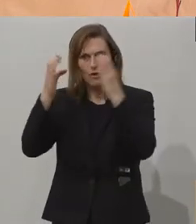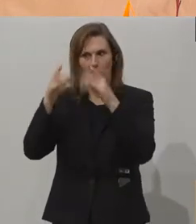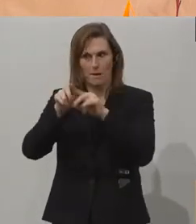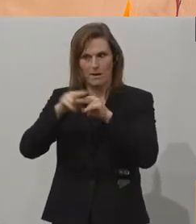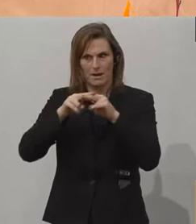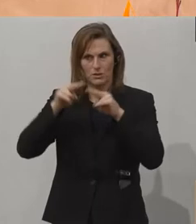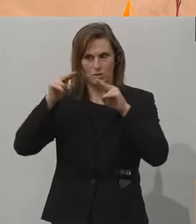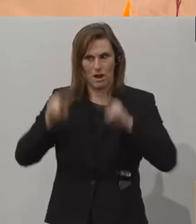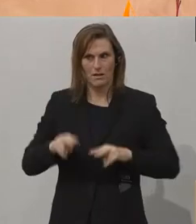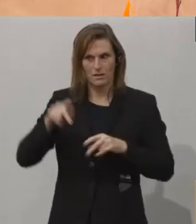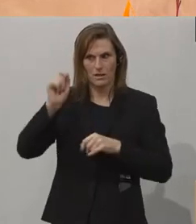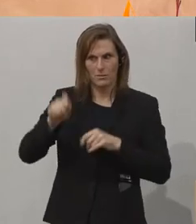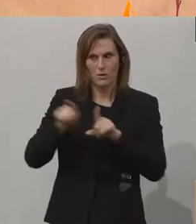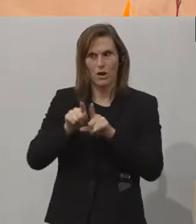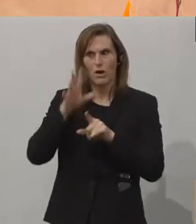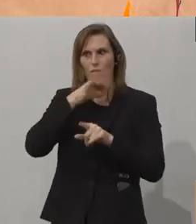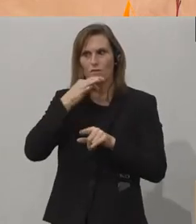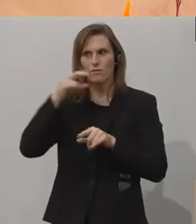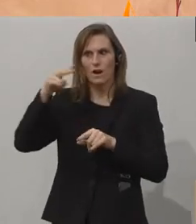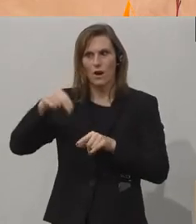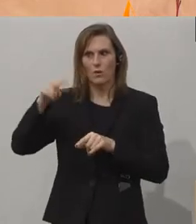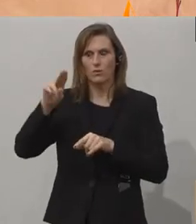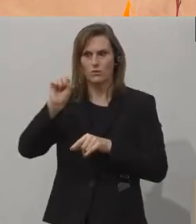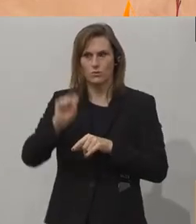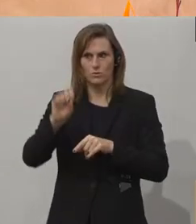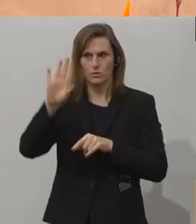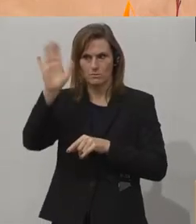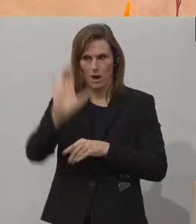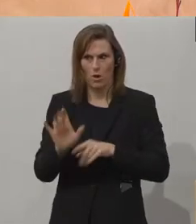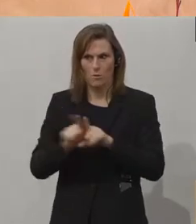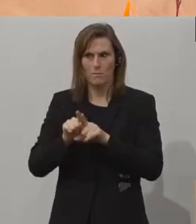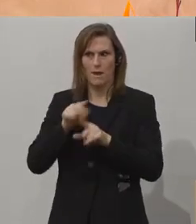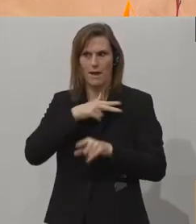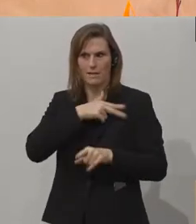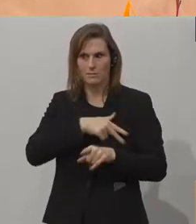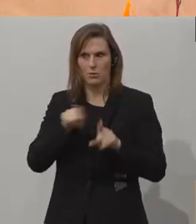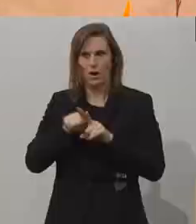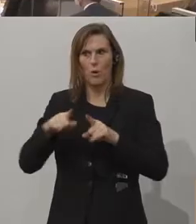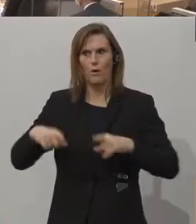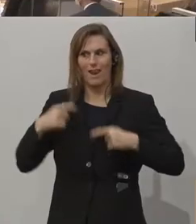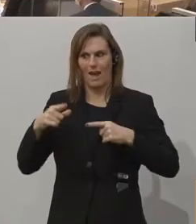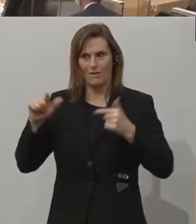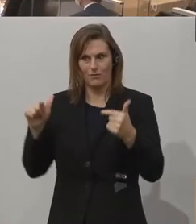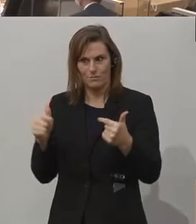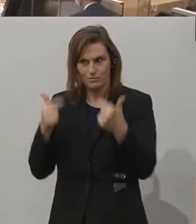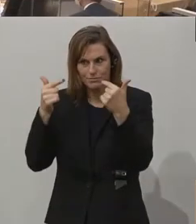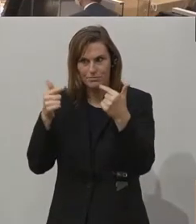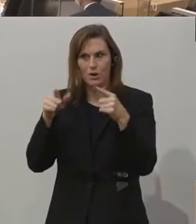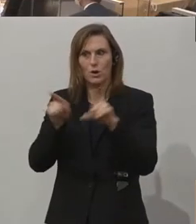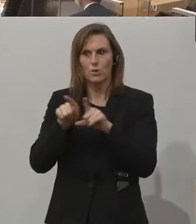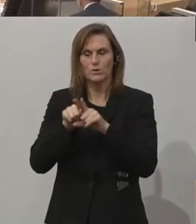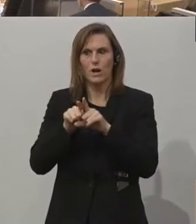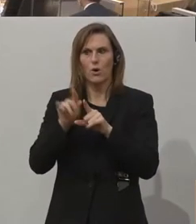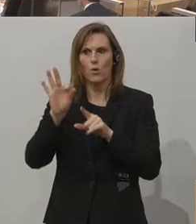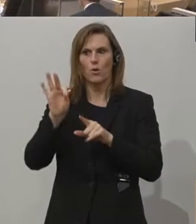Magistra Verena Nussbaum, Abgeordnete des Nationalrats der SPÖ, sie wird live zugeschalten sein. Und Fiona